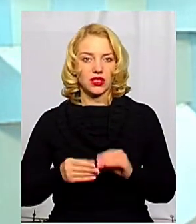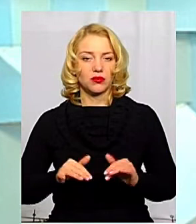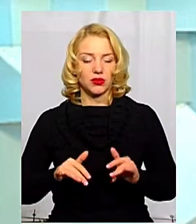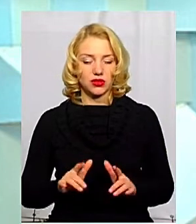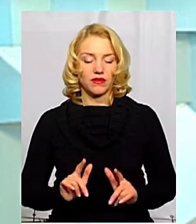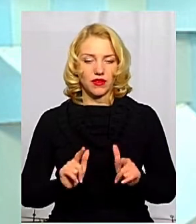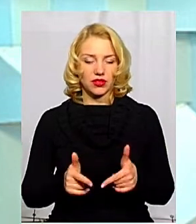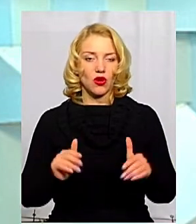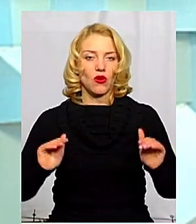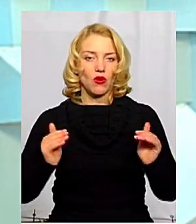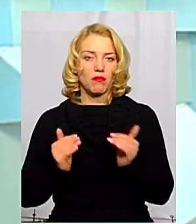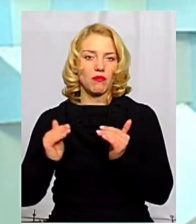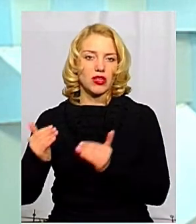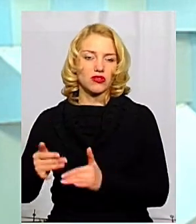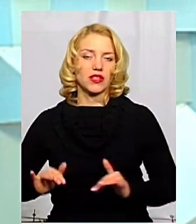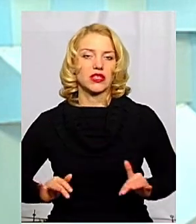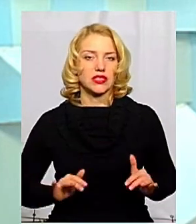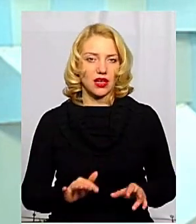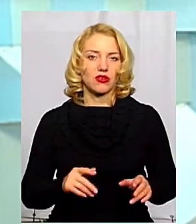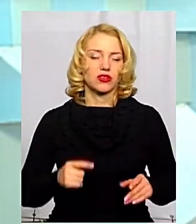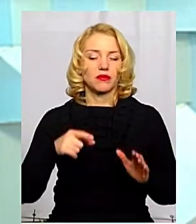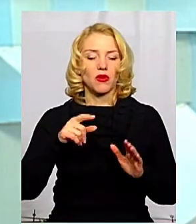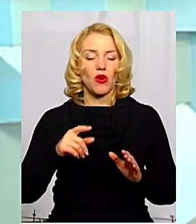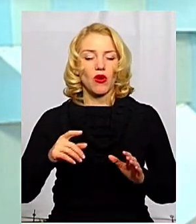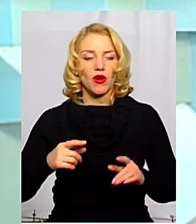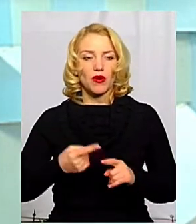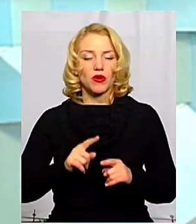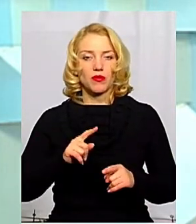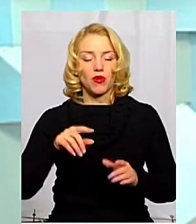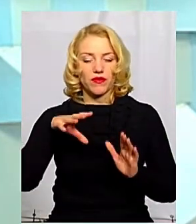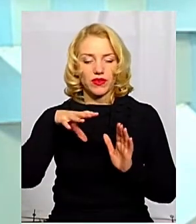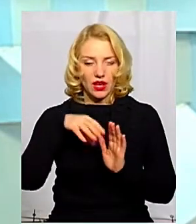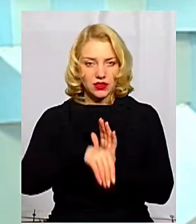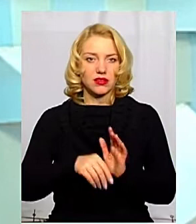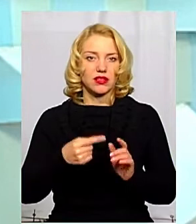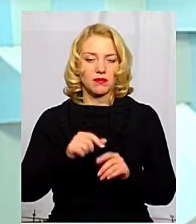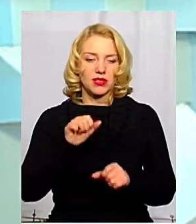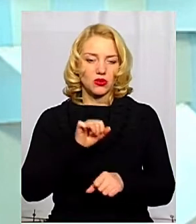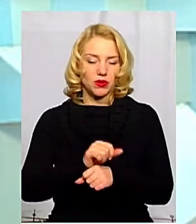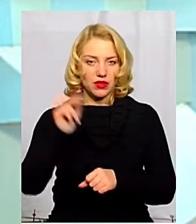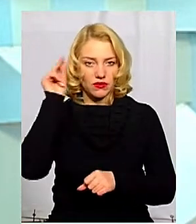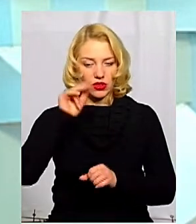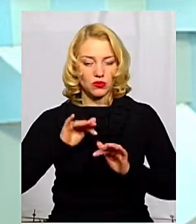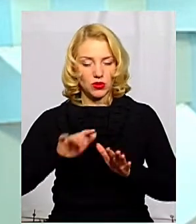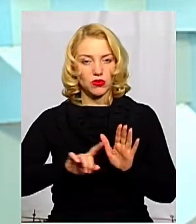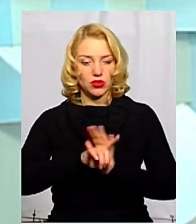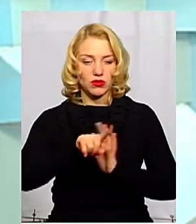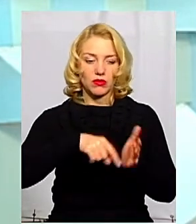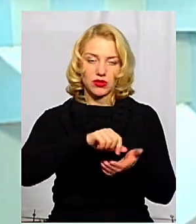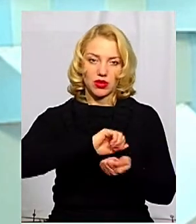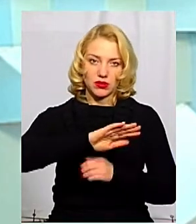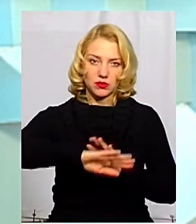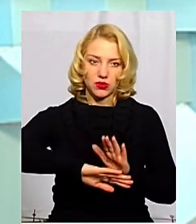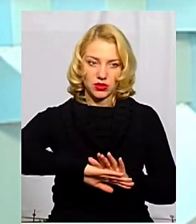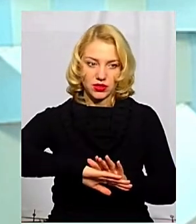введення обмежувальних заходів, пов'язаних з призупиненням навчального процесу. Починаючи з міста Кам'яне Сподільського, потім у нас